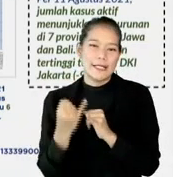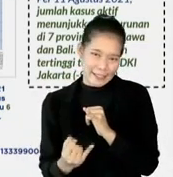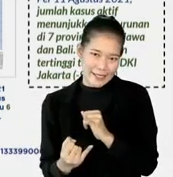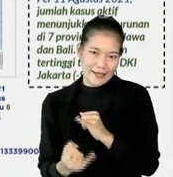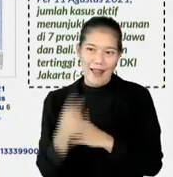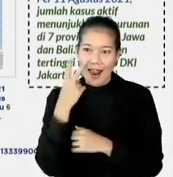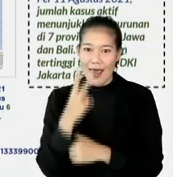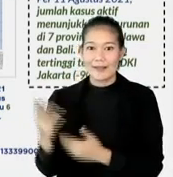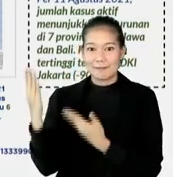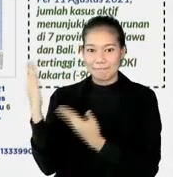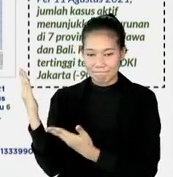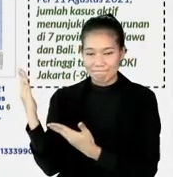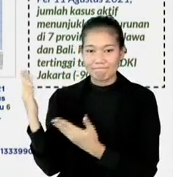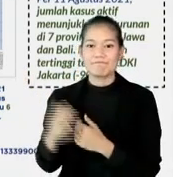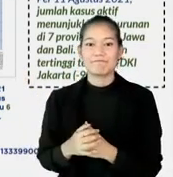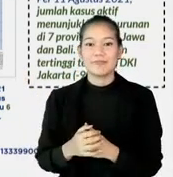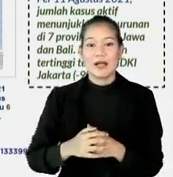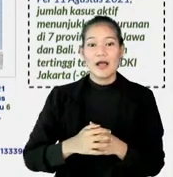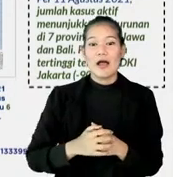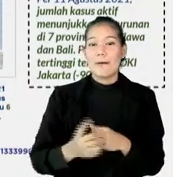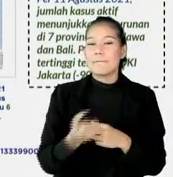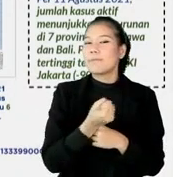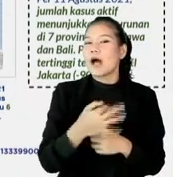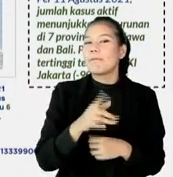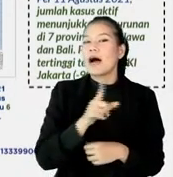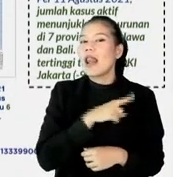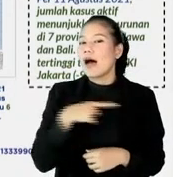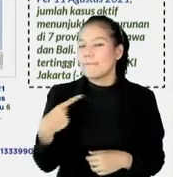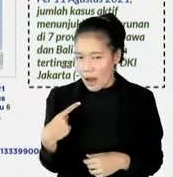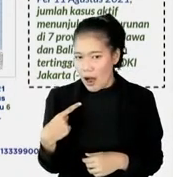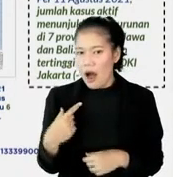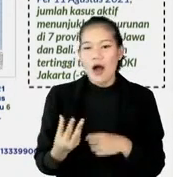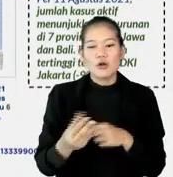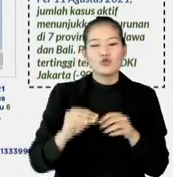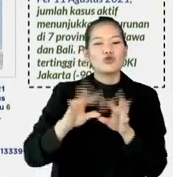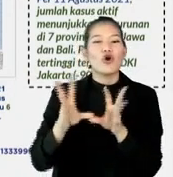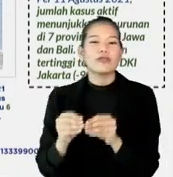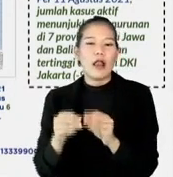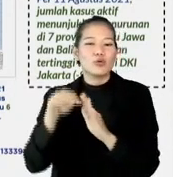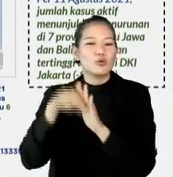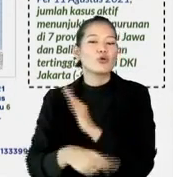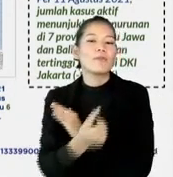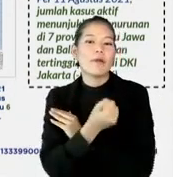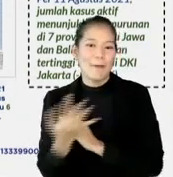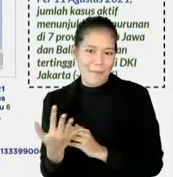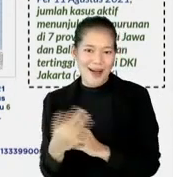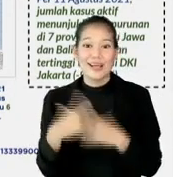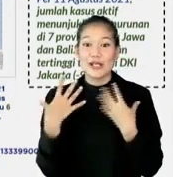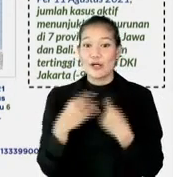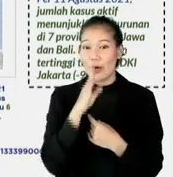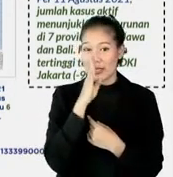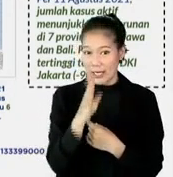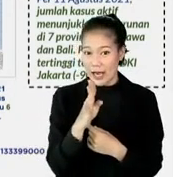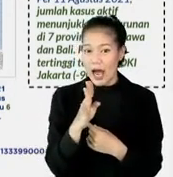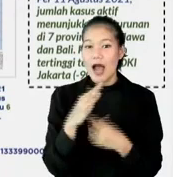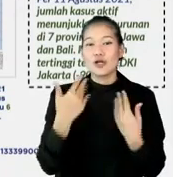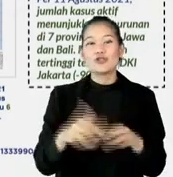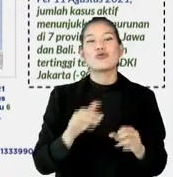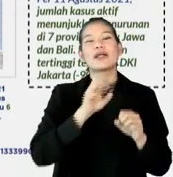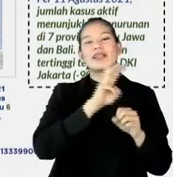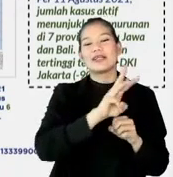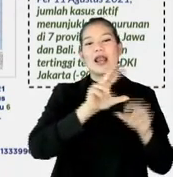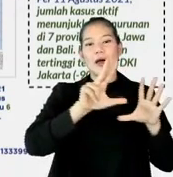Nah, kita juga lihat nih perkembangannya dalam waktu berapa lama, turunnya berapa banyak. Nah, itu akan kita lihat. Di Jawa Tengah, penurunan sudah mencapai